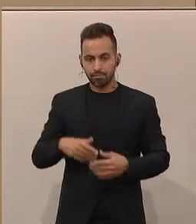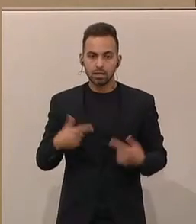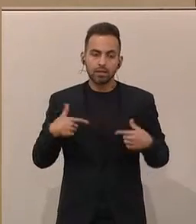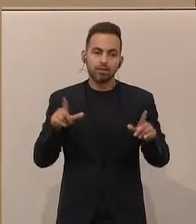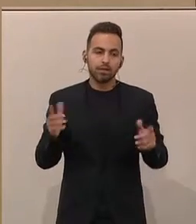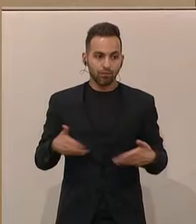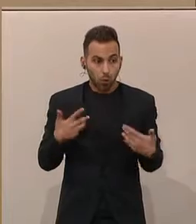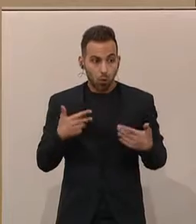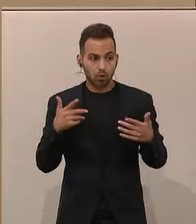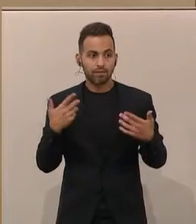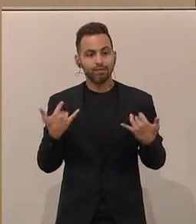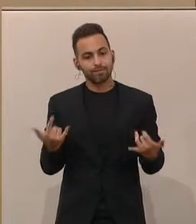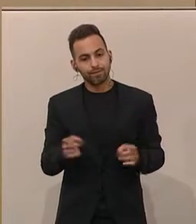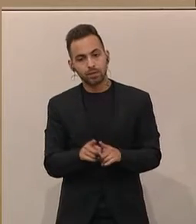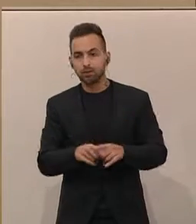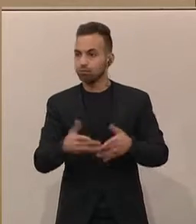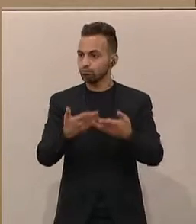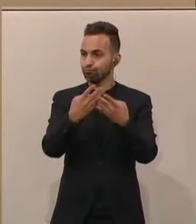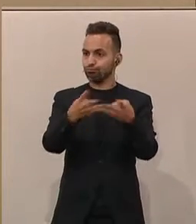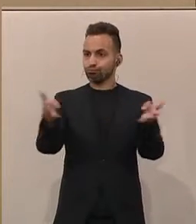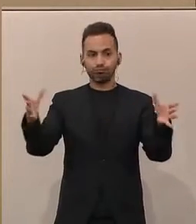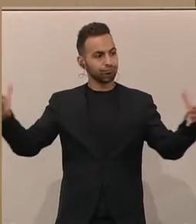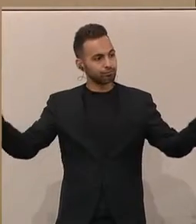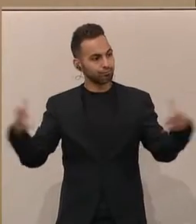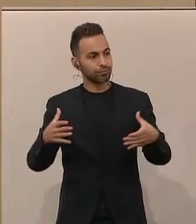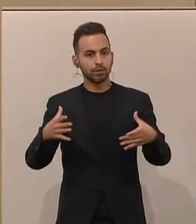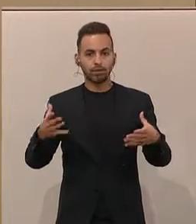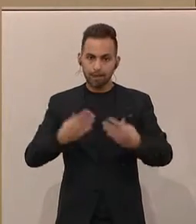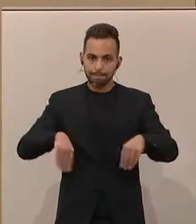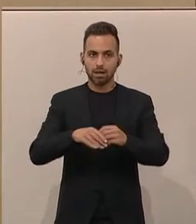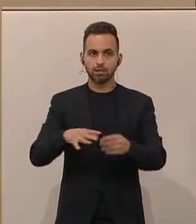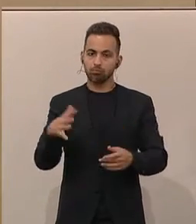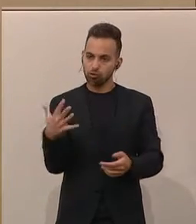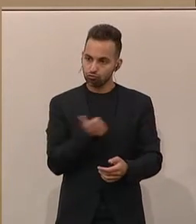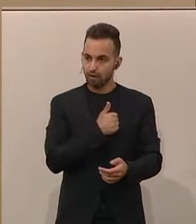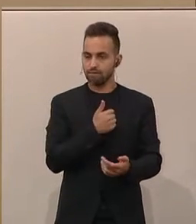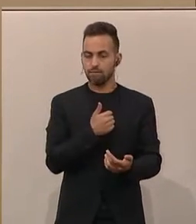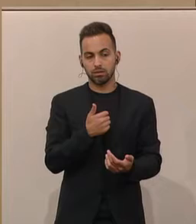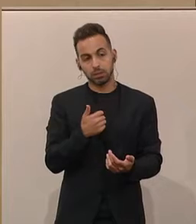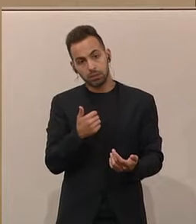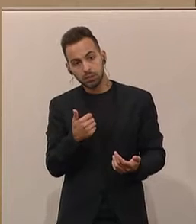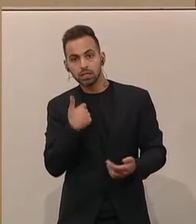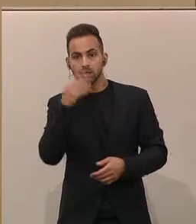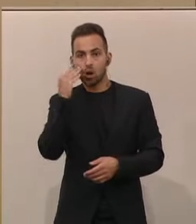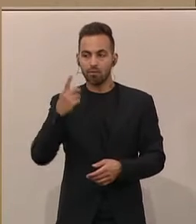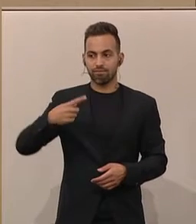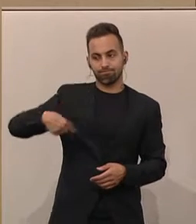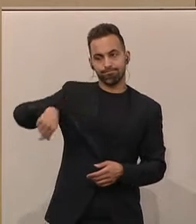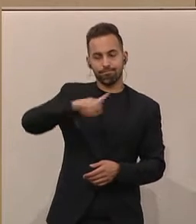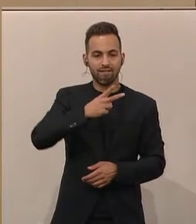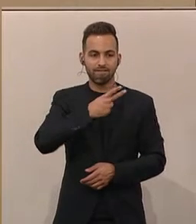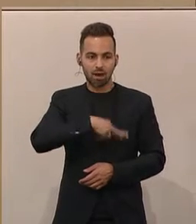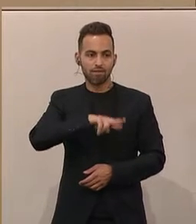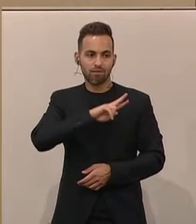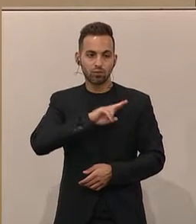in einer sehr groß angelegten gemeinsamen Art zusammengebracht haben. Ich glaube, es ist unsere alle gemeinsame